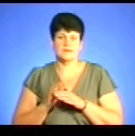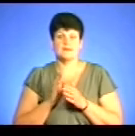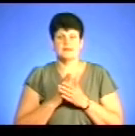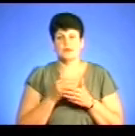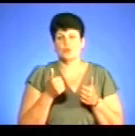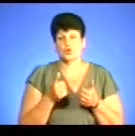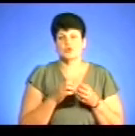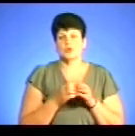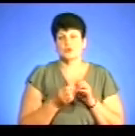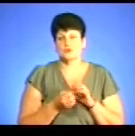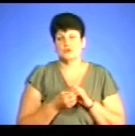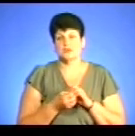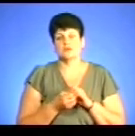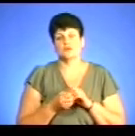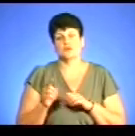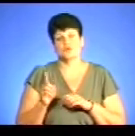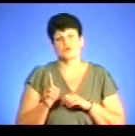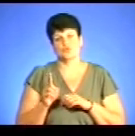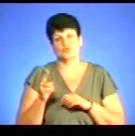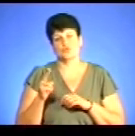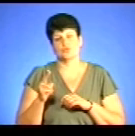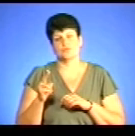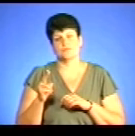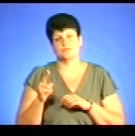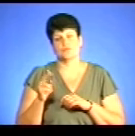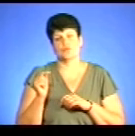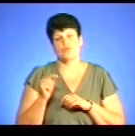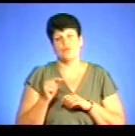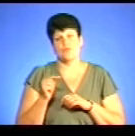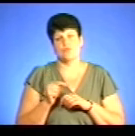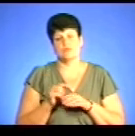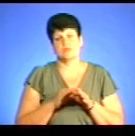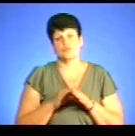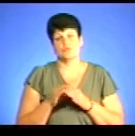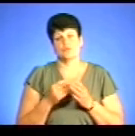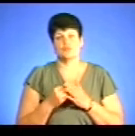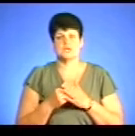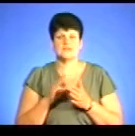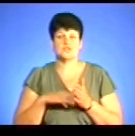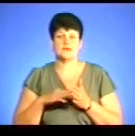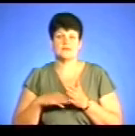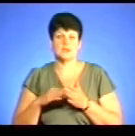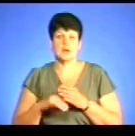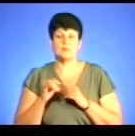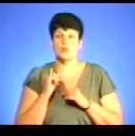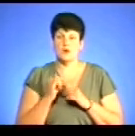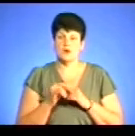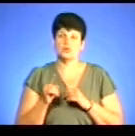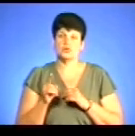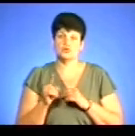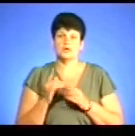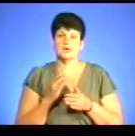хороші результати щодо того наповнення бюджету від штрафників, але погано, що все-таки